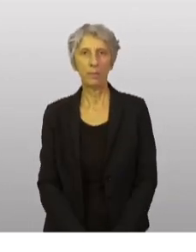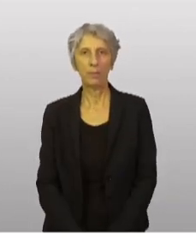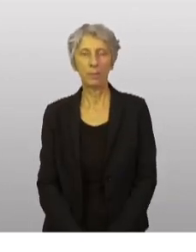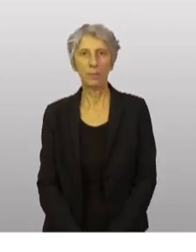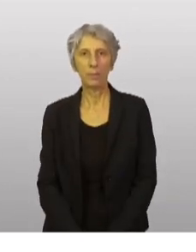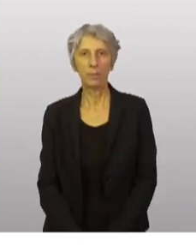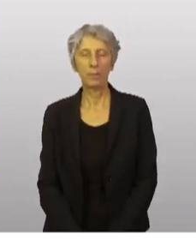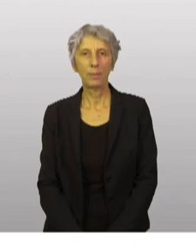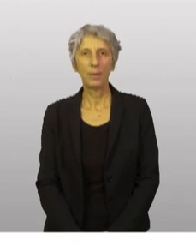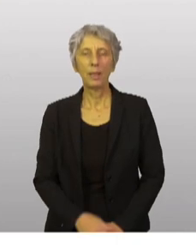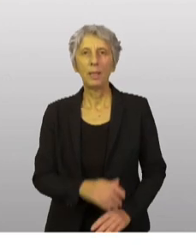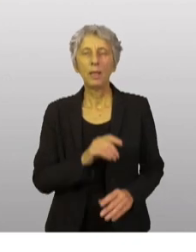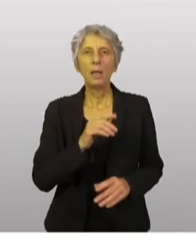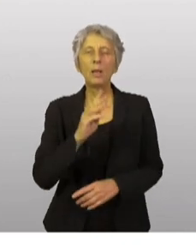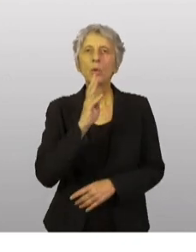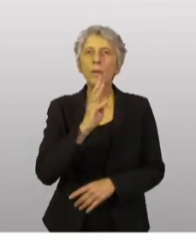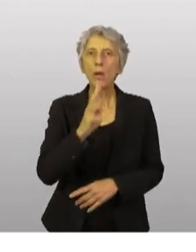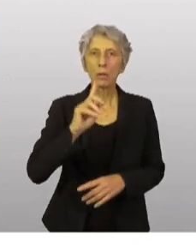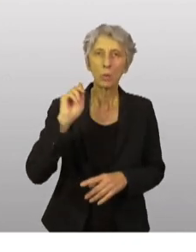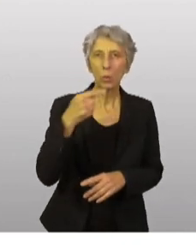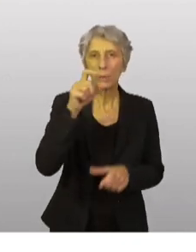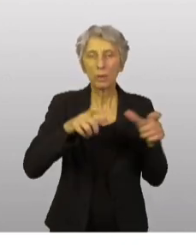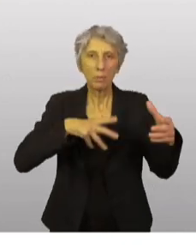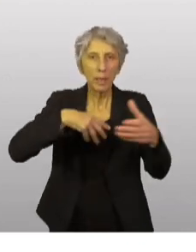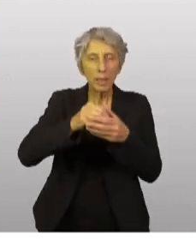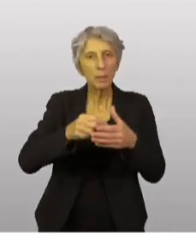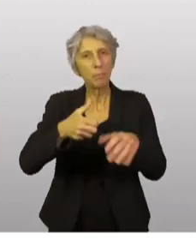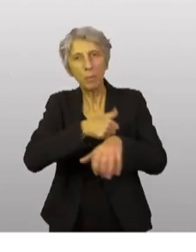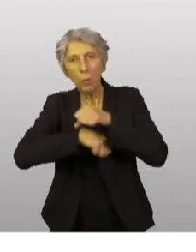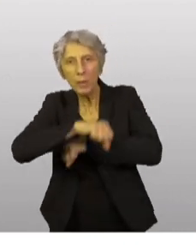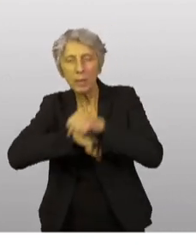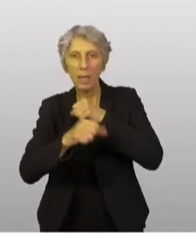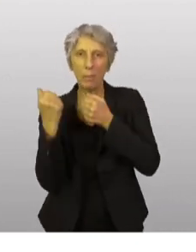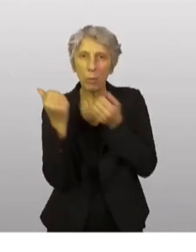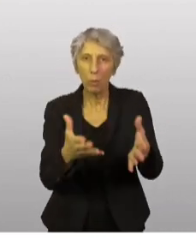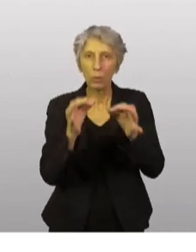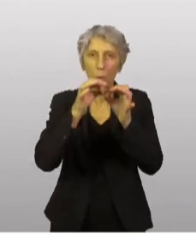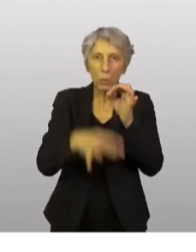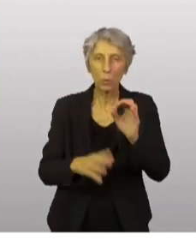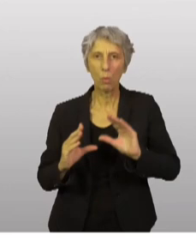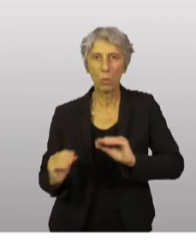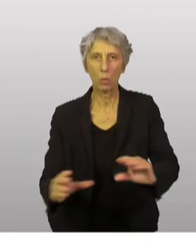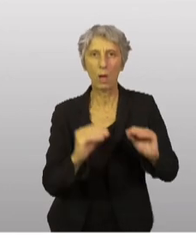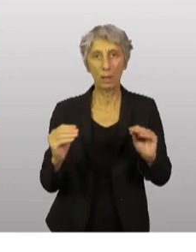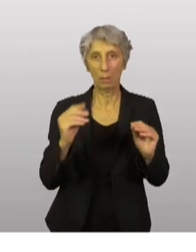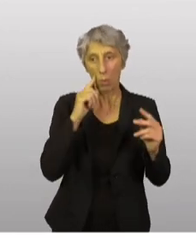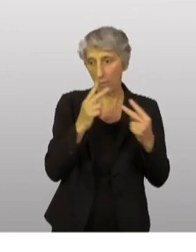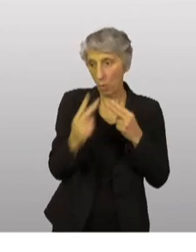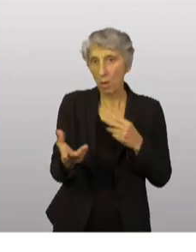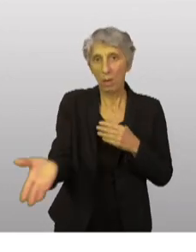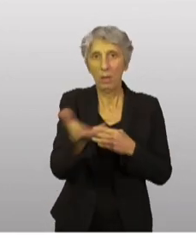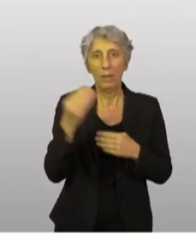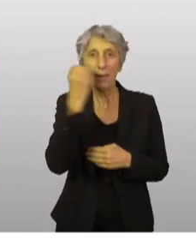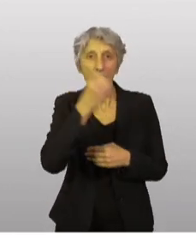Tous les participants à la conférence se sont mobilisés pour apporter des solutions concrètes face à l'urgence de l'hiver.